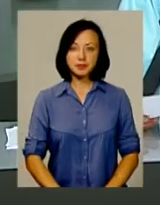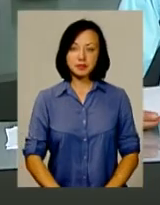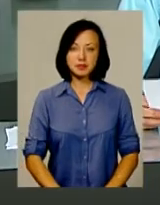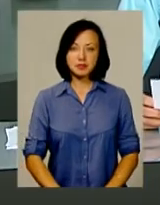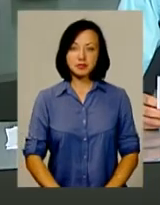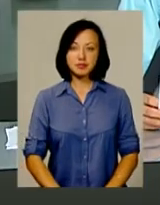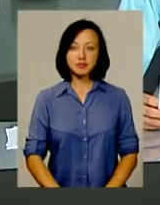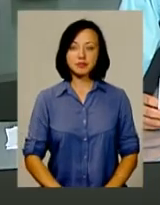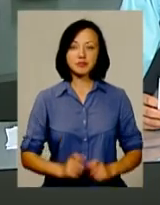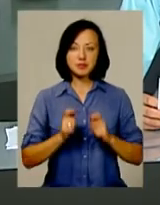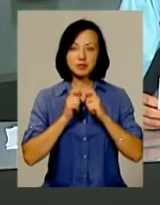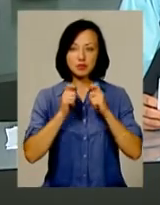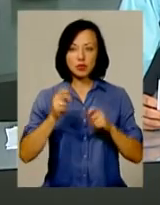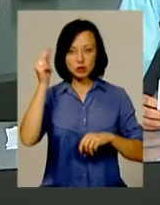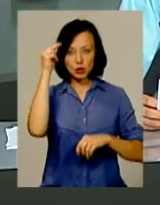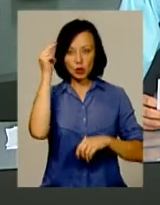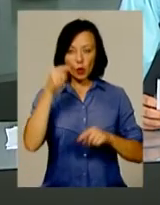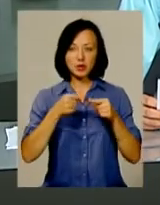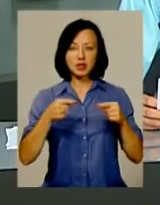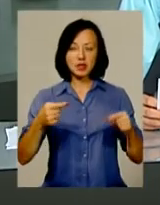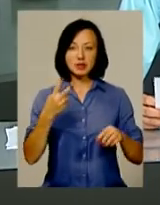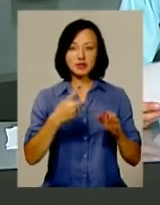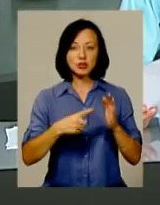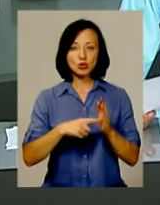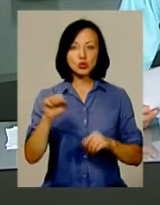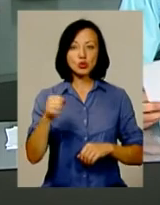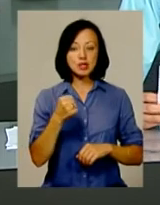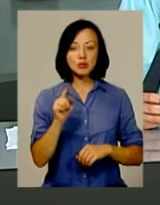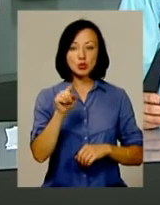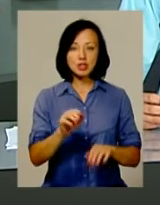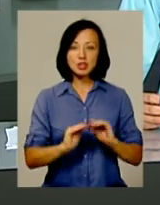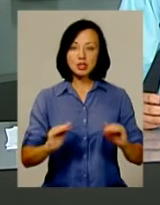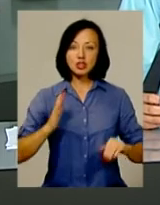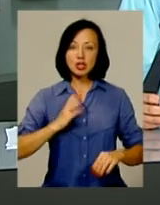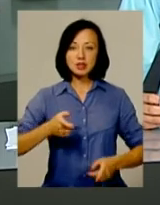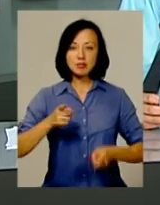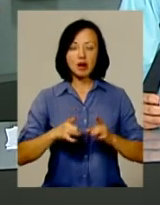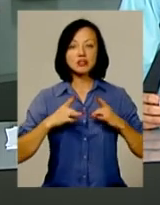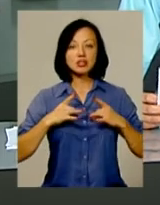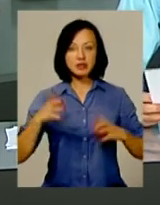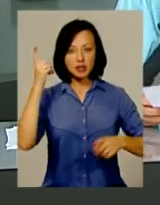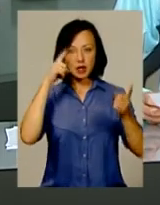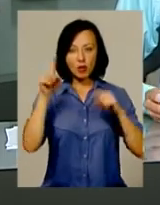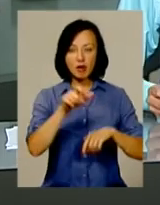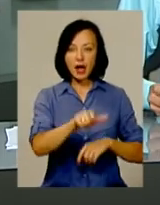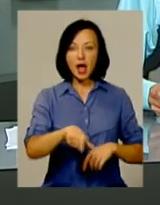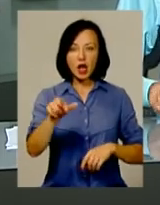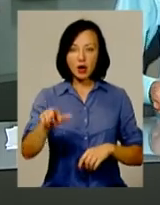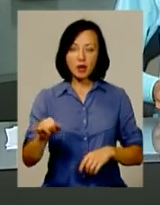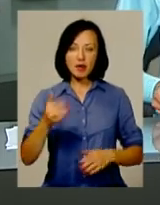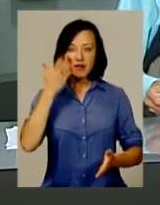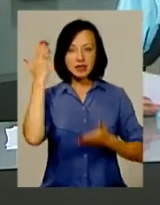Вручення шкільного приладдя відбудеться 26 серпня. Тоді ж на дітей чекає справжнє свято з казковими героями та